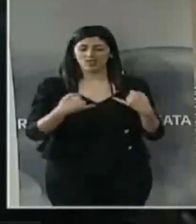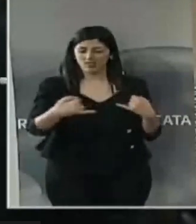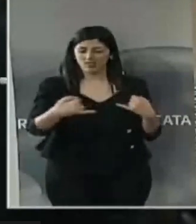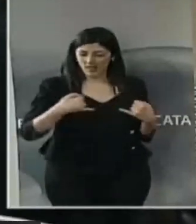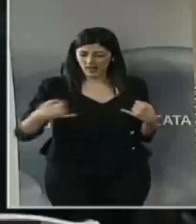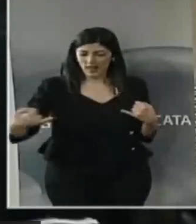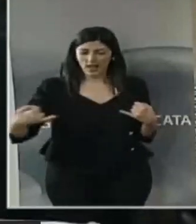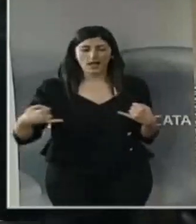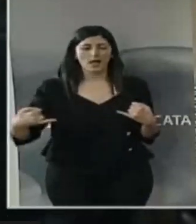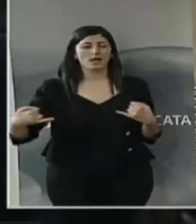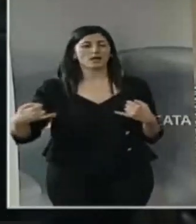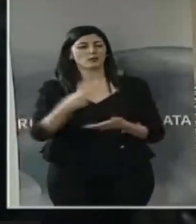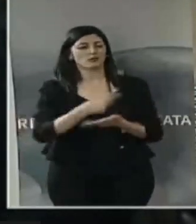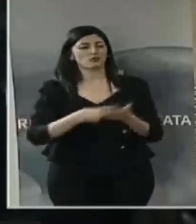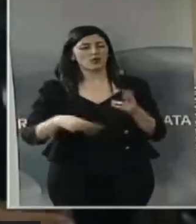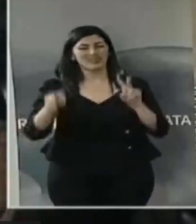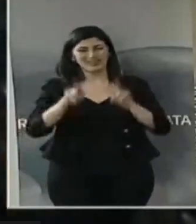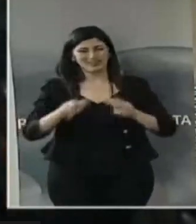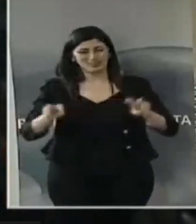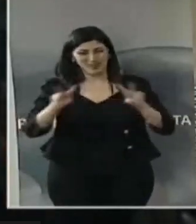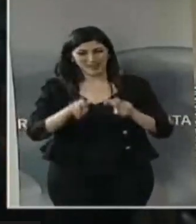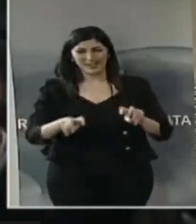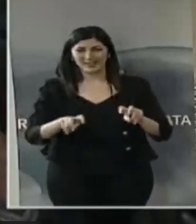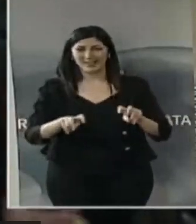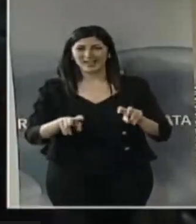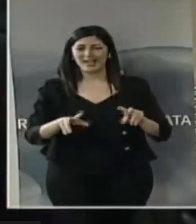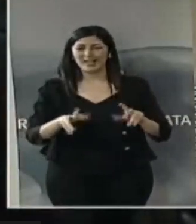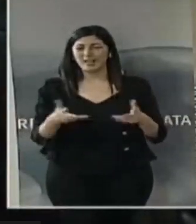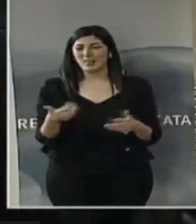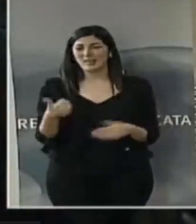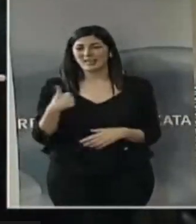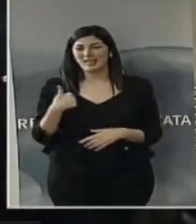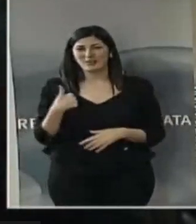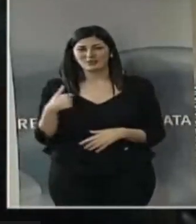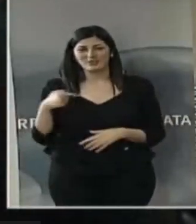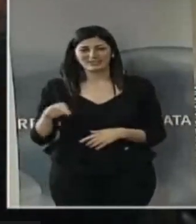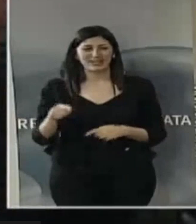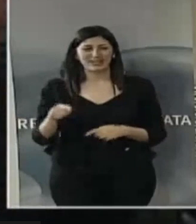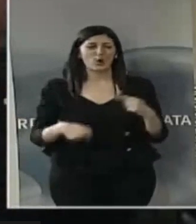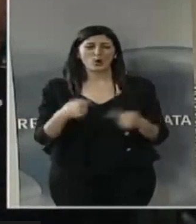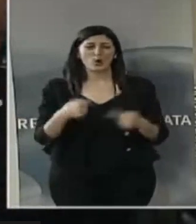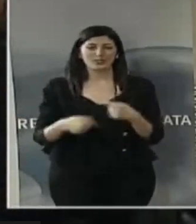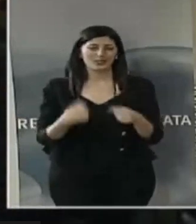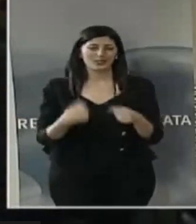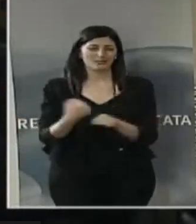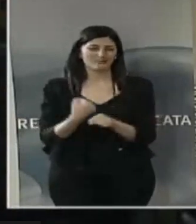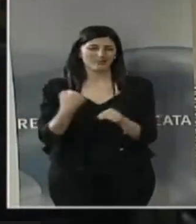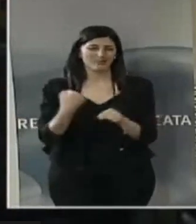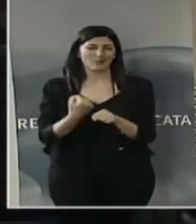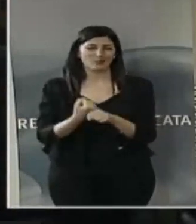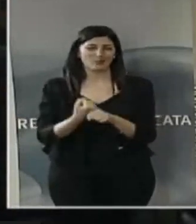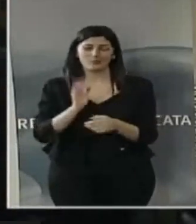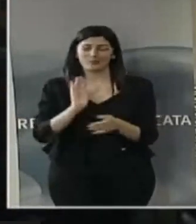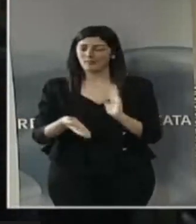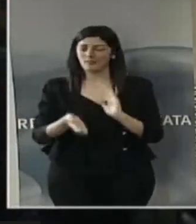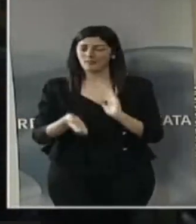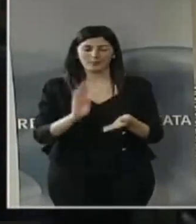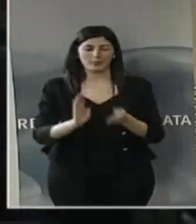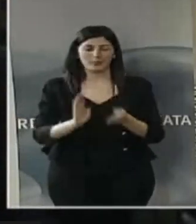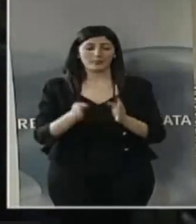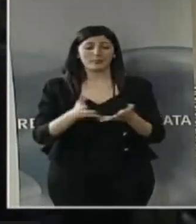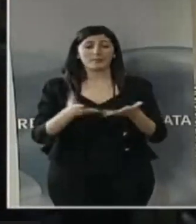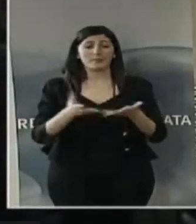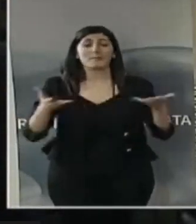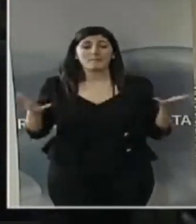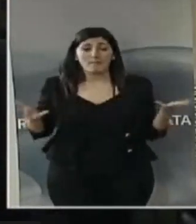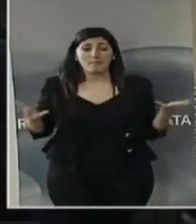nei progetti di ricerca, tutti i progetti che chiaramente l'agenzia sta continuando a svolgere, ma non c